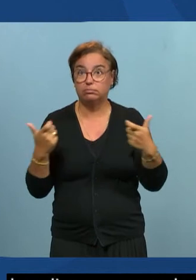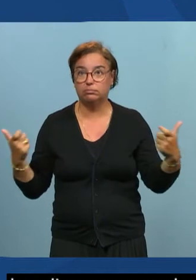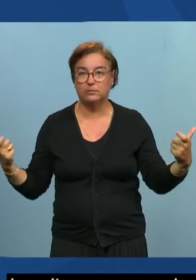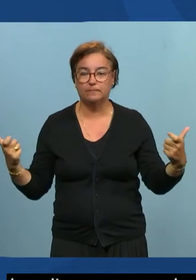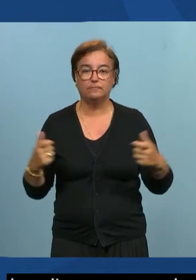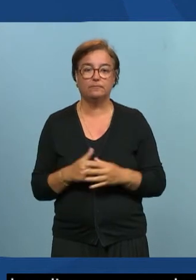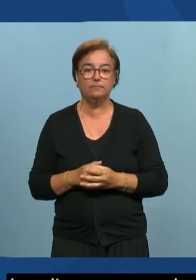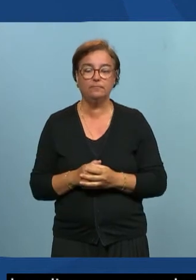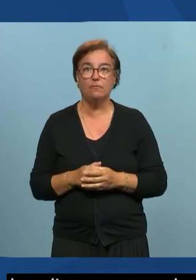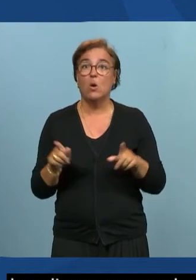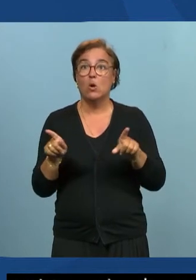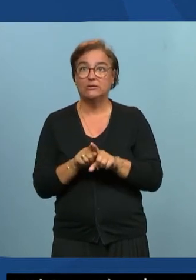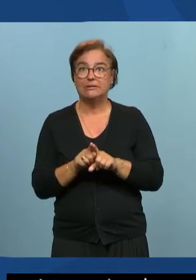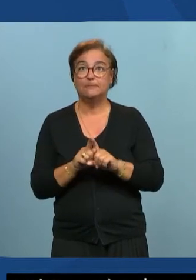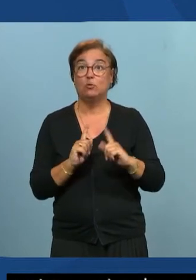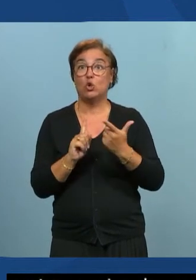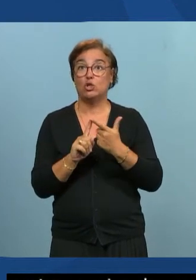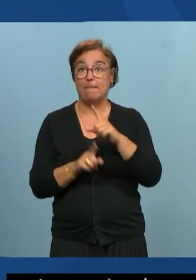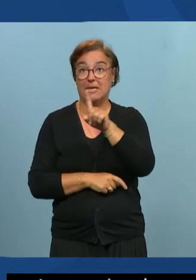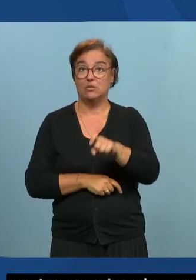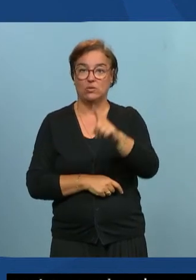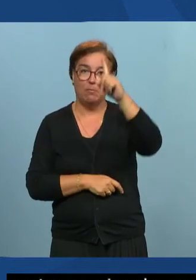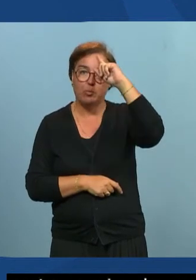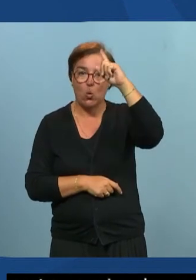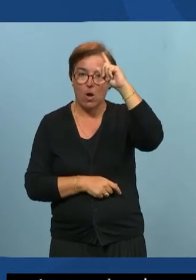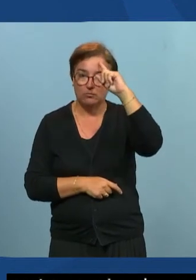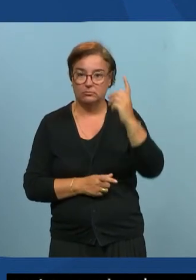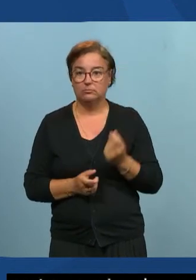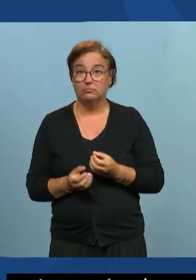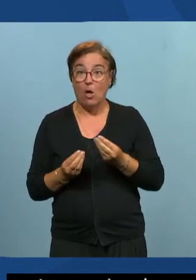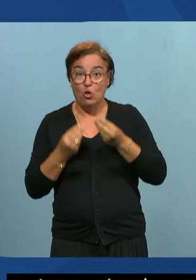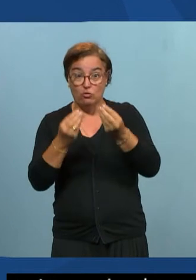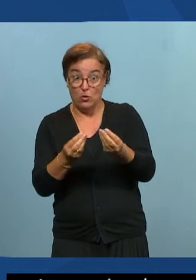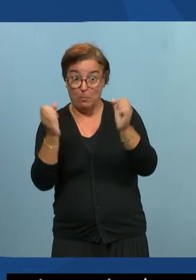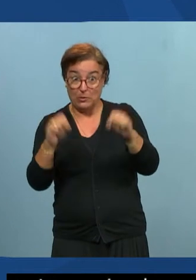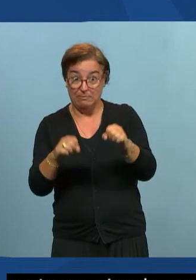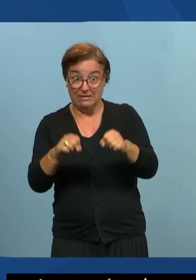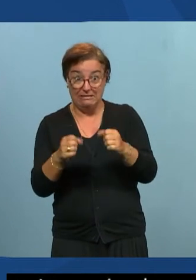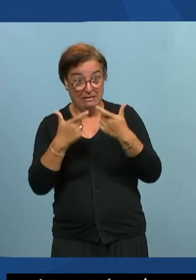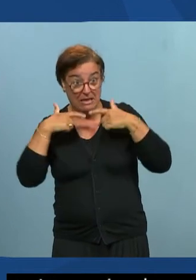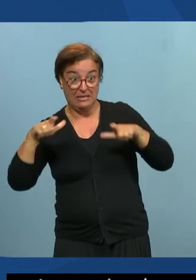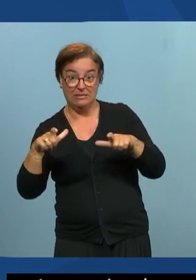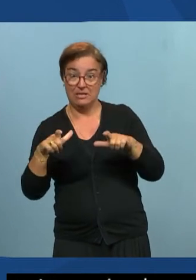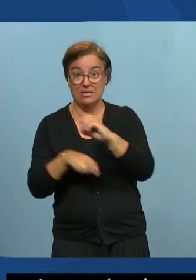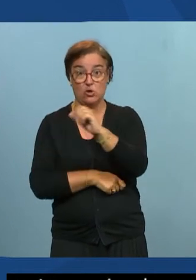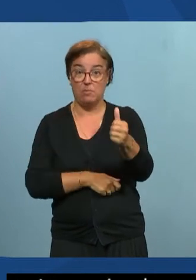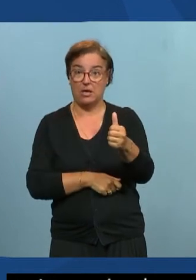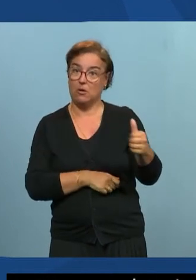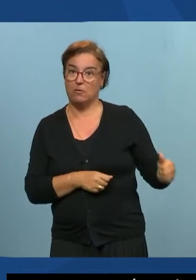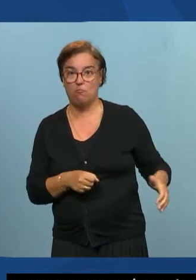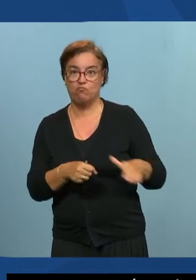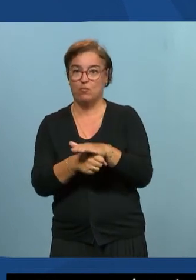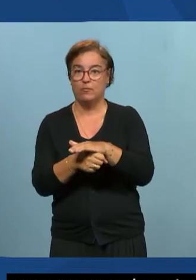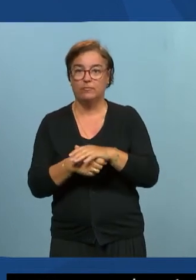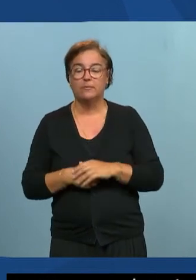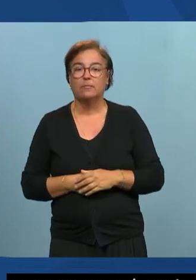Le quoi, le pourquoi, et techniquement, c'est rendre possible l'accès aux informations et aux fonctionnalités numériques. Je pense que